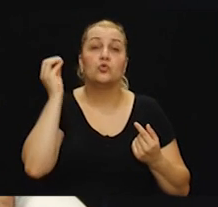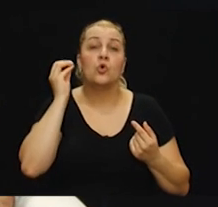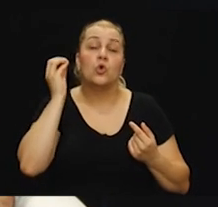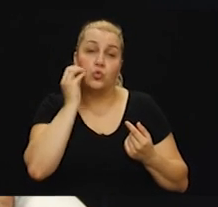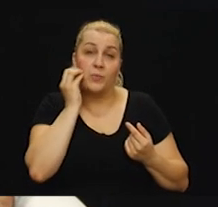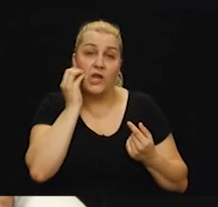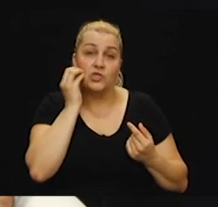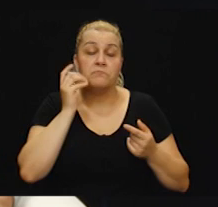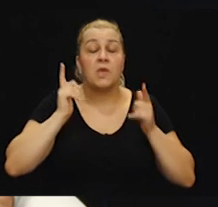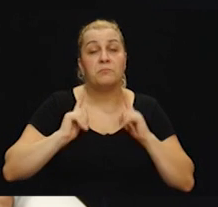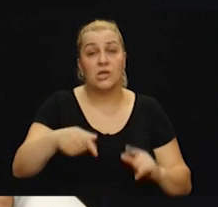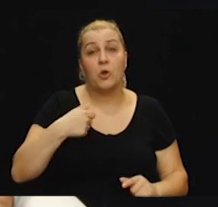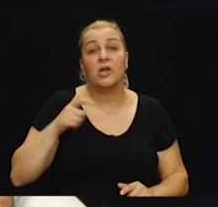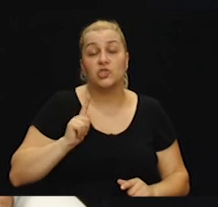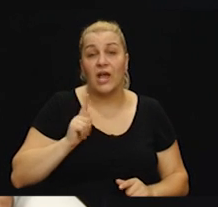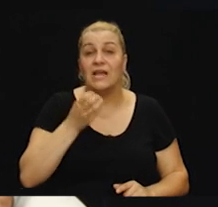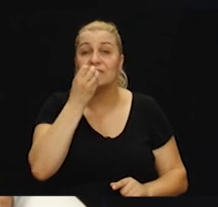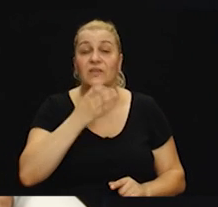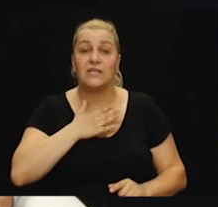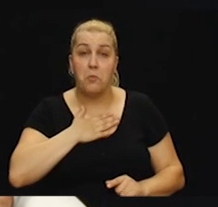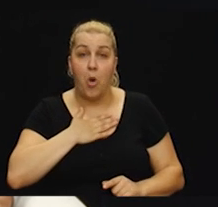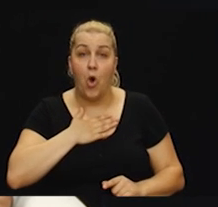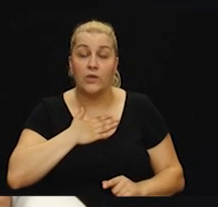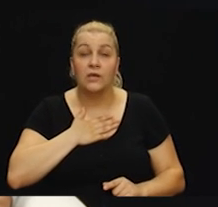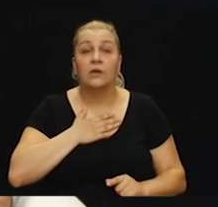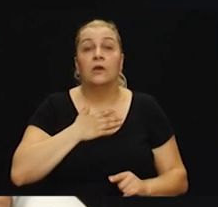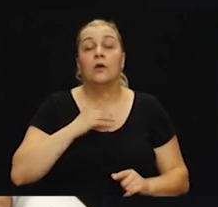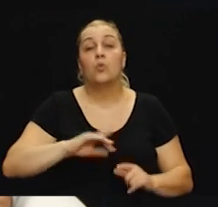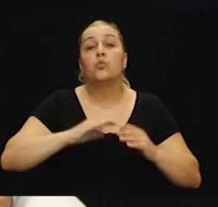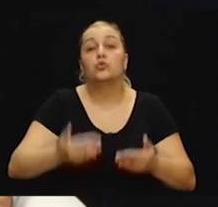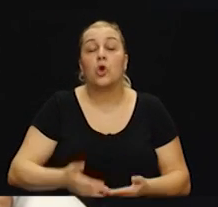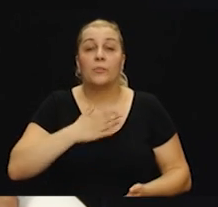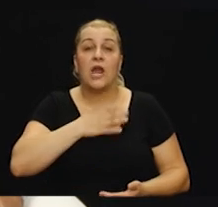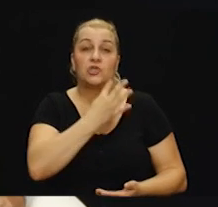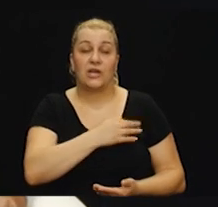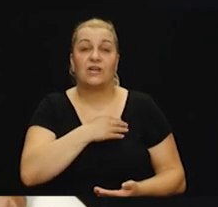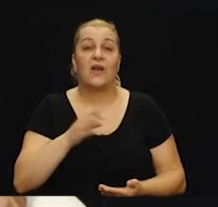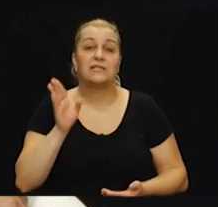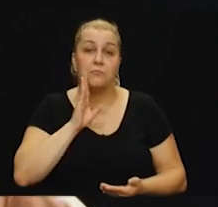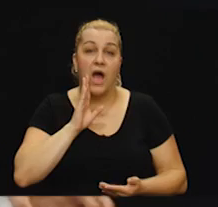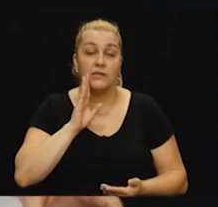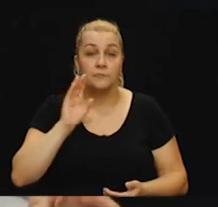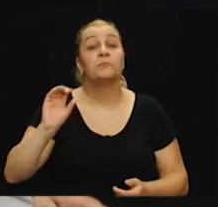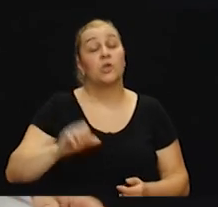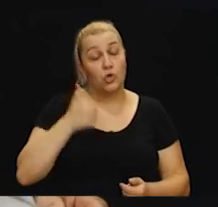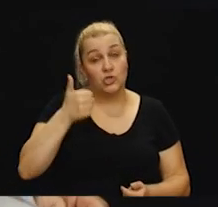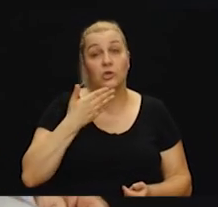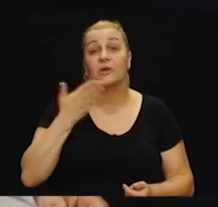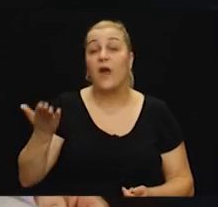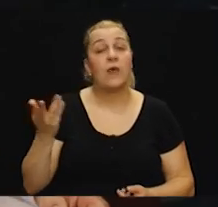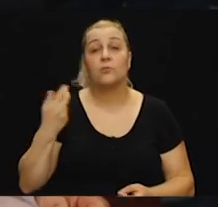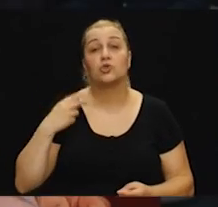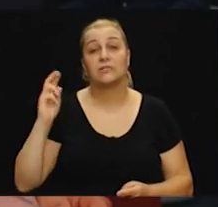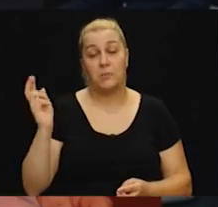Mirno me čekaj, cvite moj, čedo moje, utrobi naše hrvatske mati. Još jednom, hvala vam što ste me